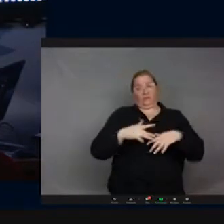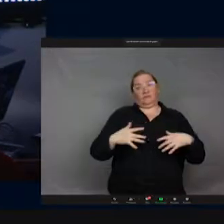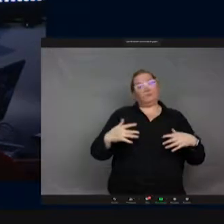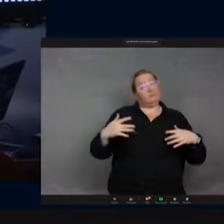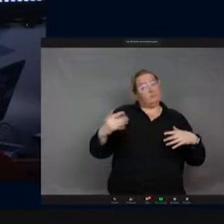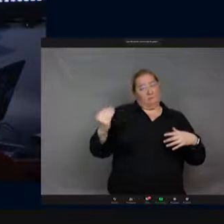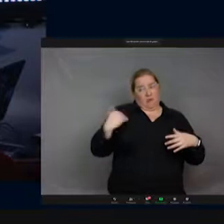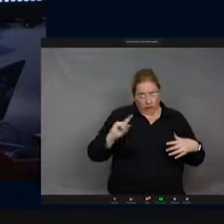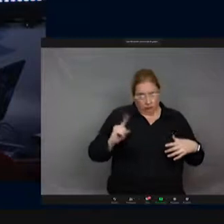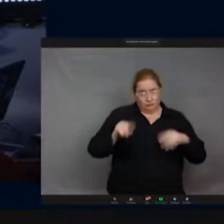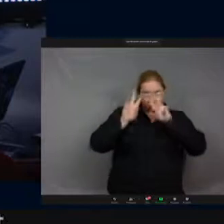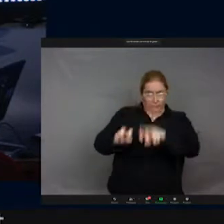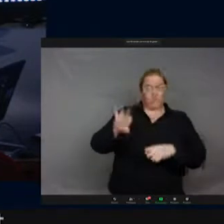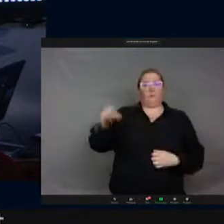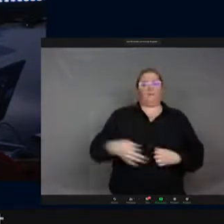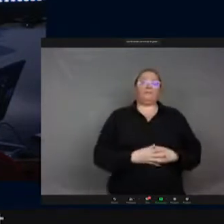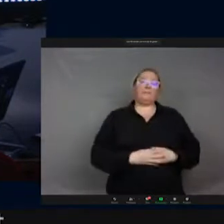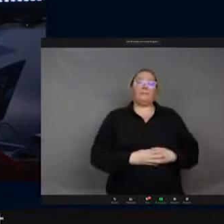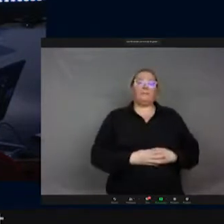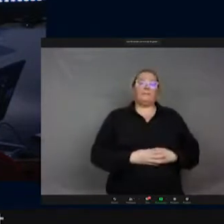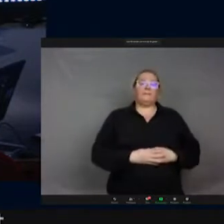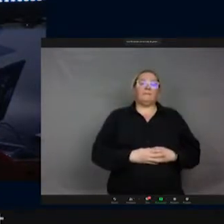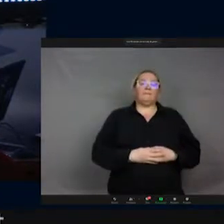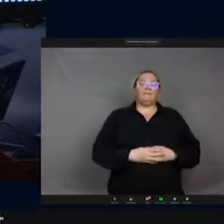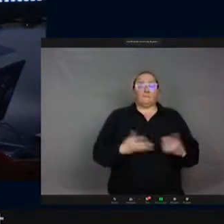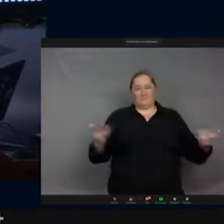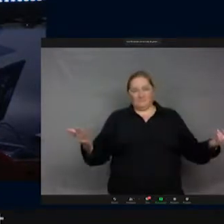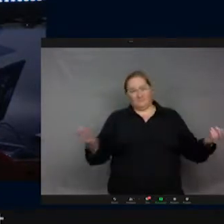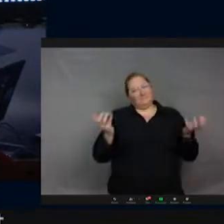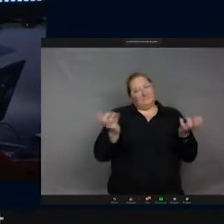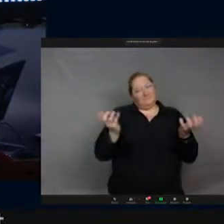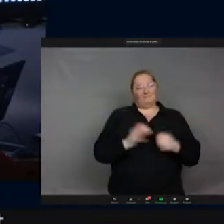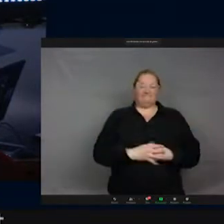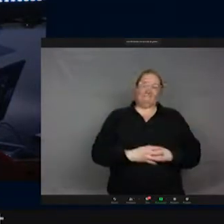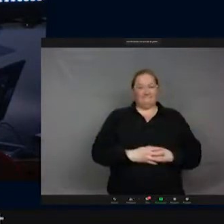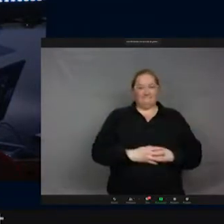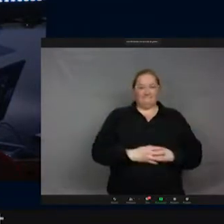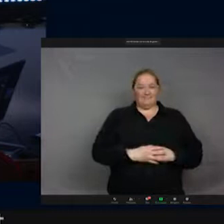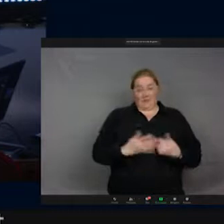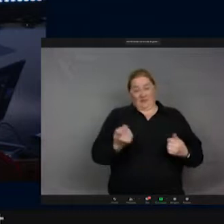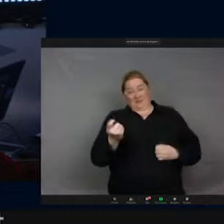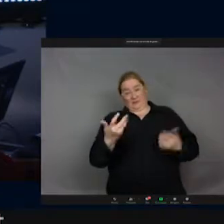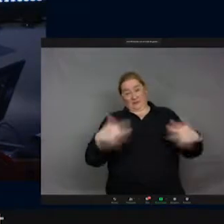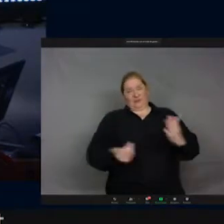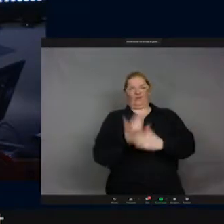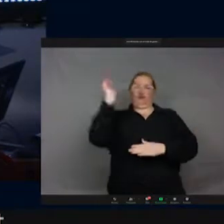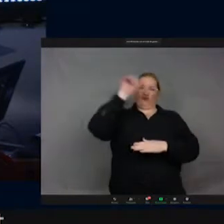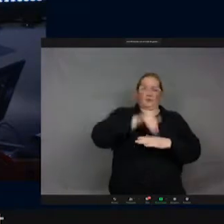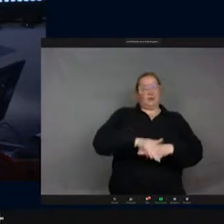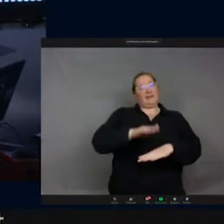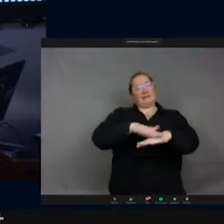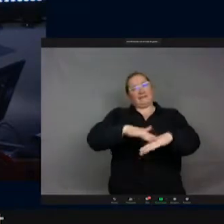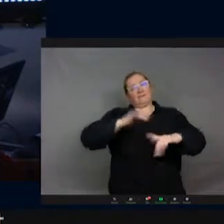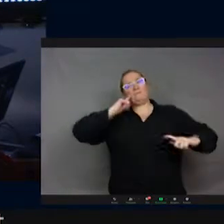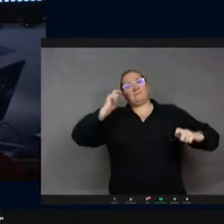Oui. Vous voyez, on est toujours... Alors, je voudrais juste... Là, on est presque à la fin de cette journée, mais méfions-nous, on est toujours